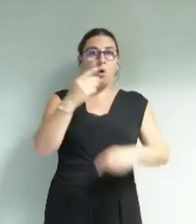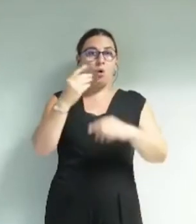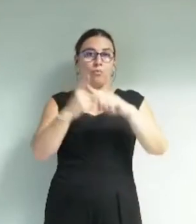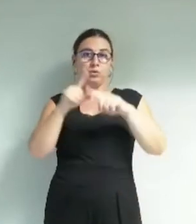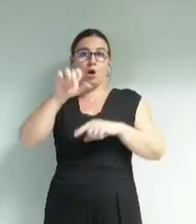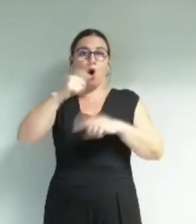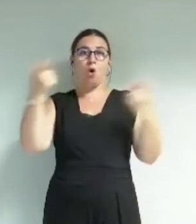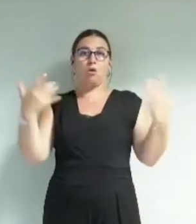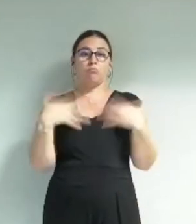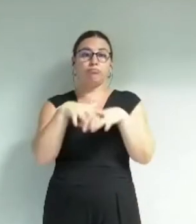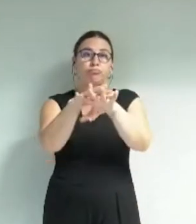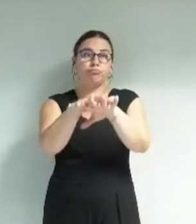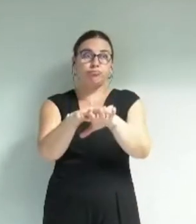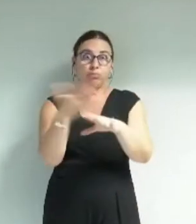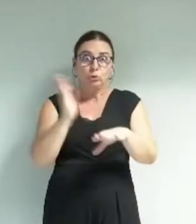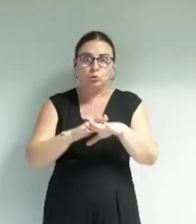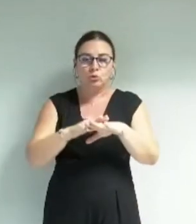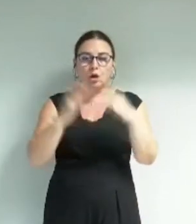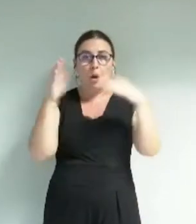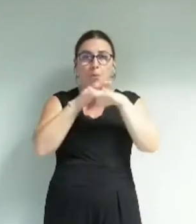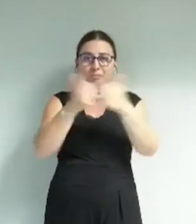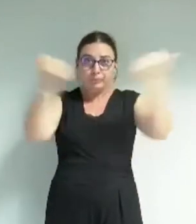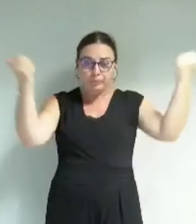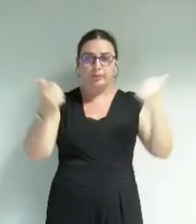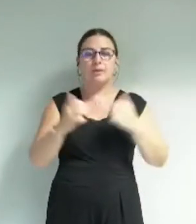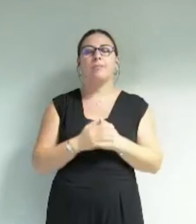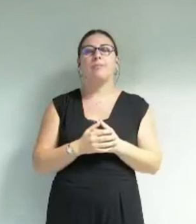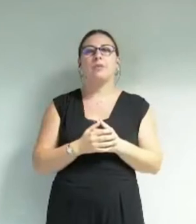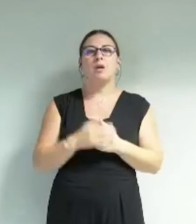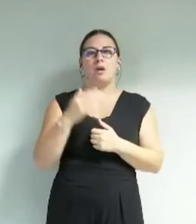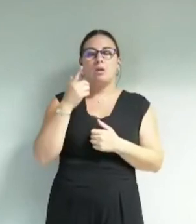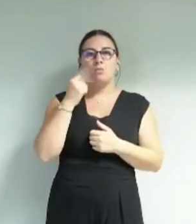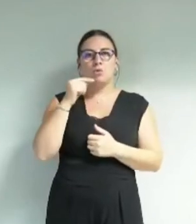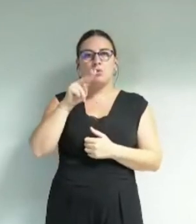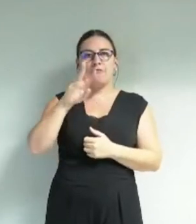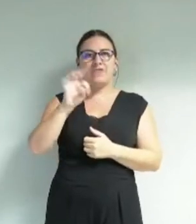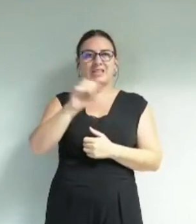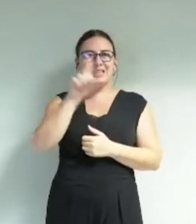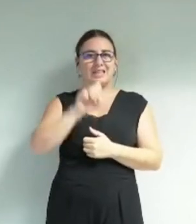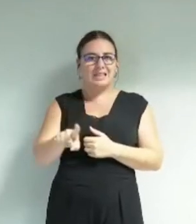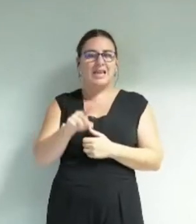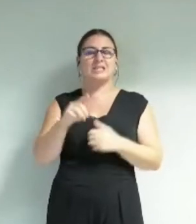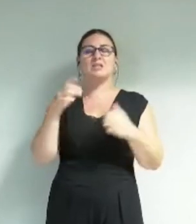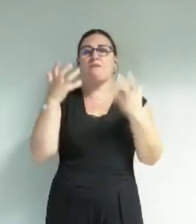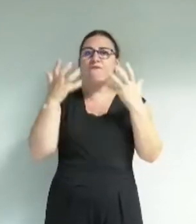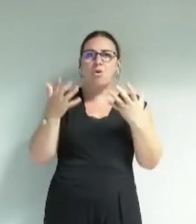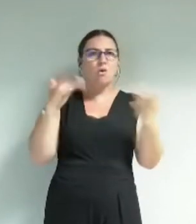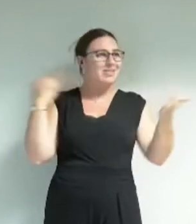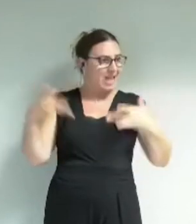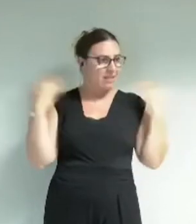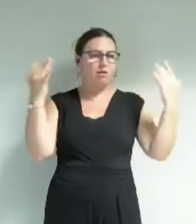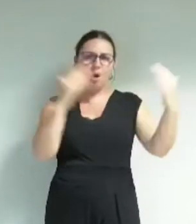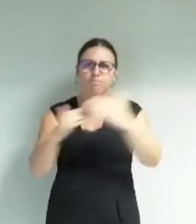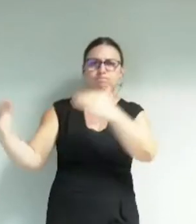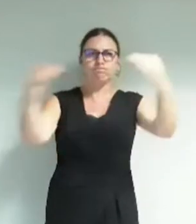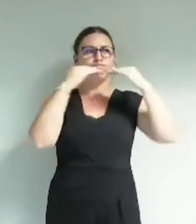était bien différente connaît-il Antoine Vitesse qui voulait un théâtre élitaire pour tous. Nous savons depuis